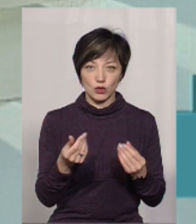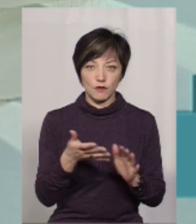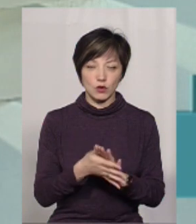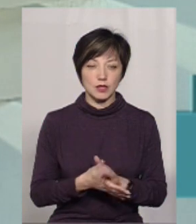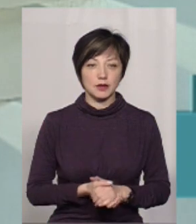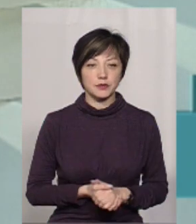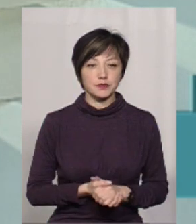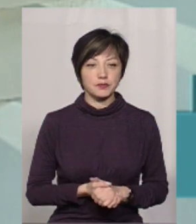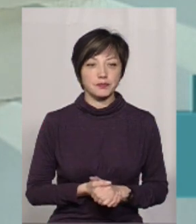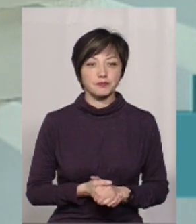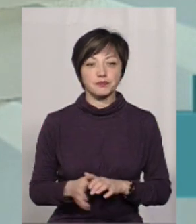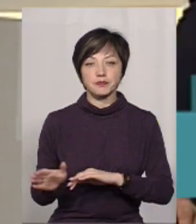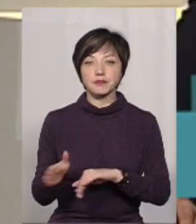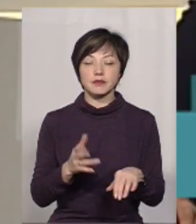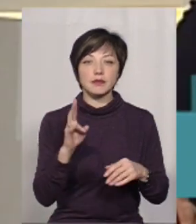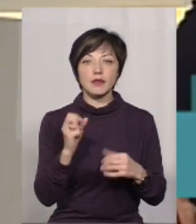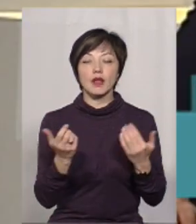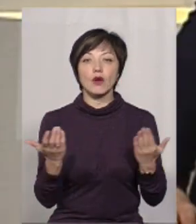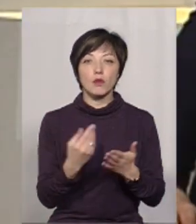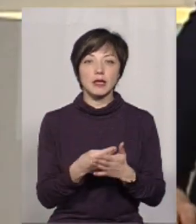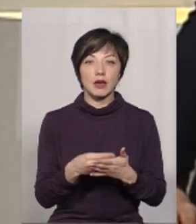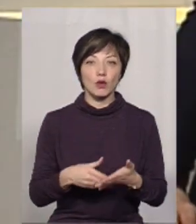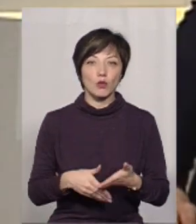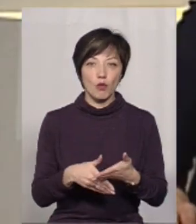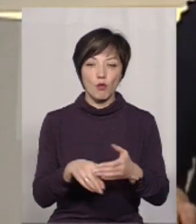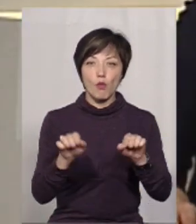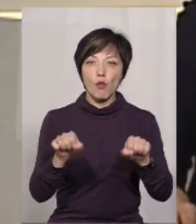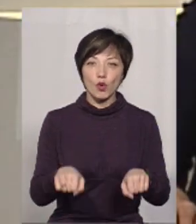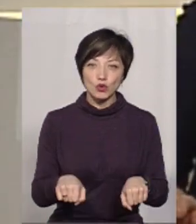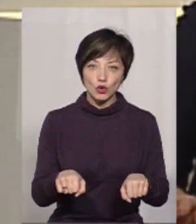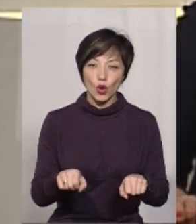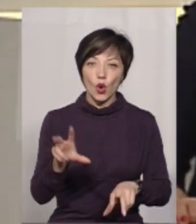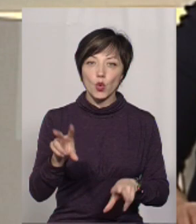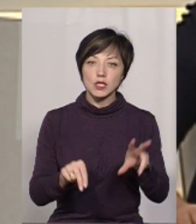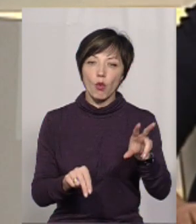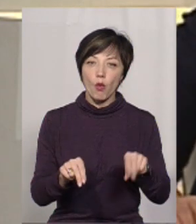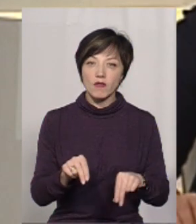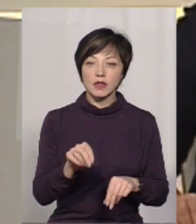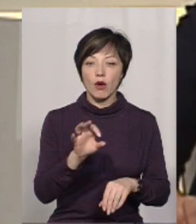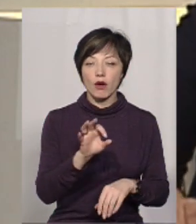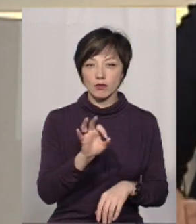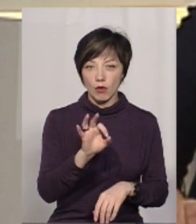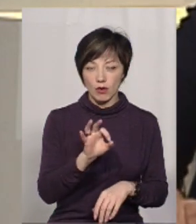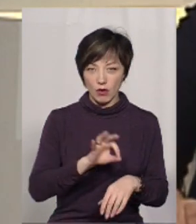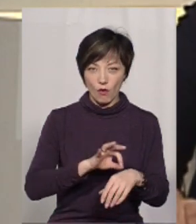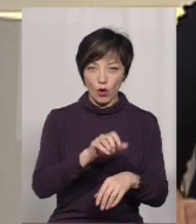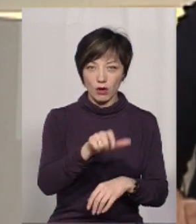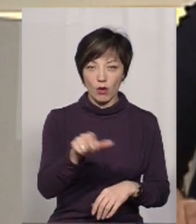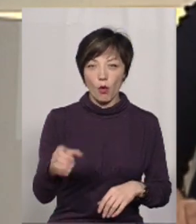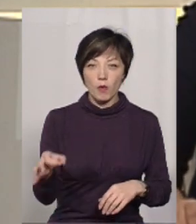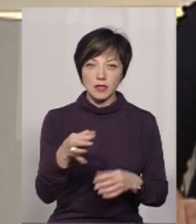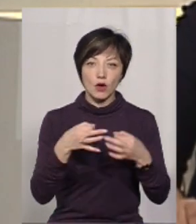На яку матеріальну допомогу можуть розраховувати онкохворі області?